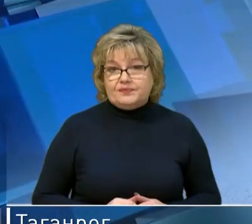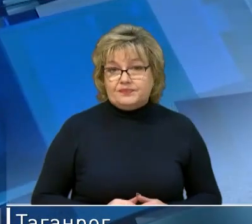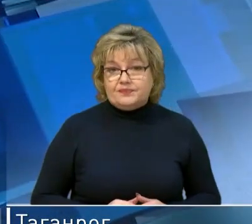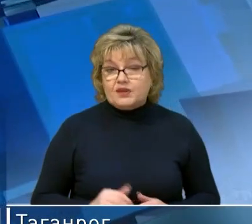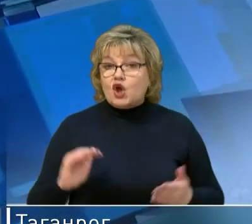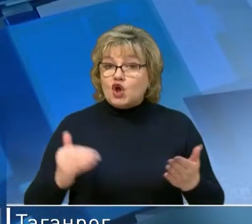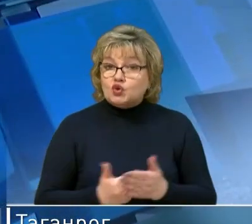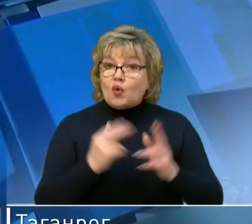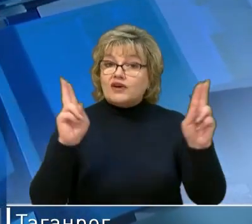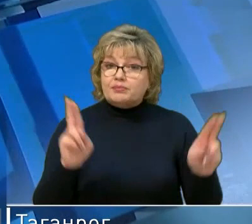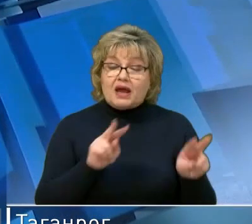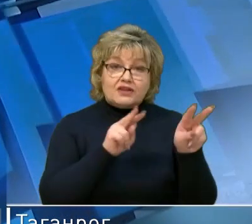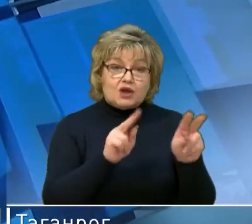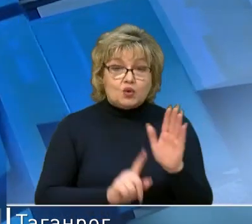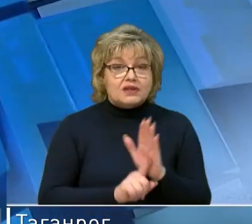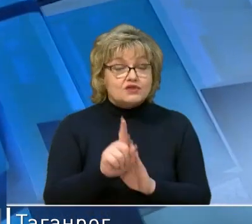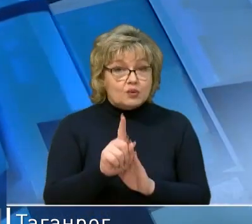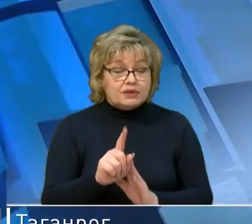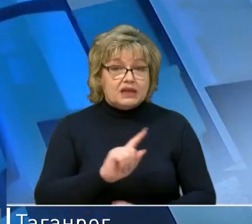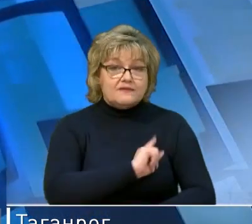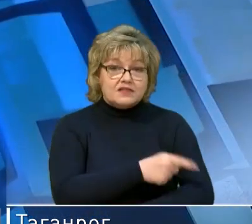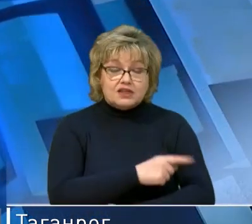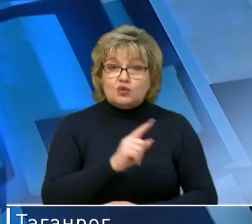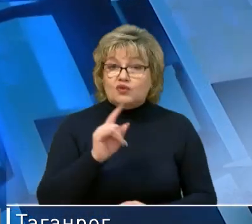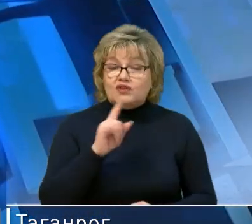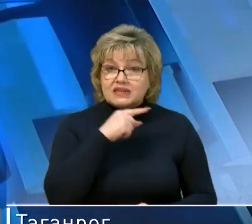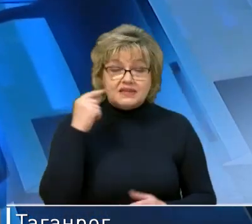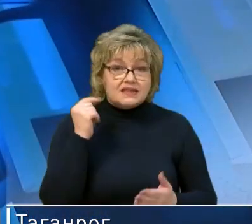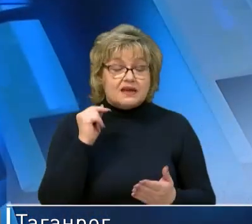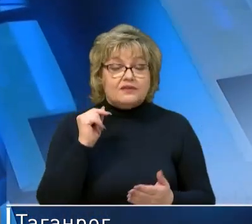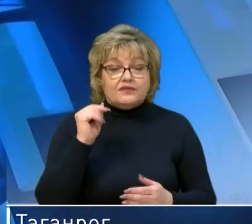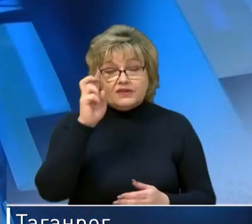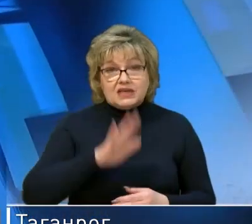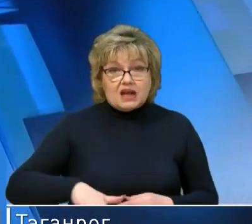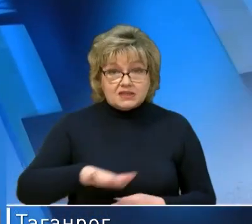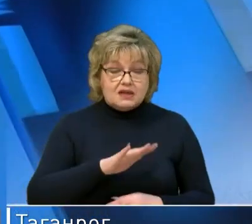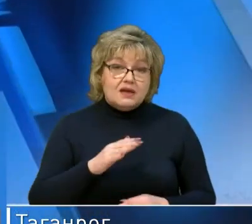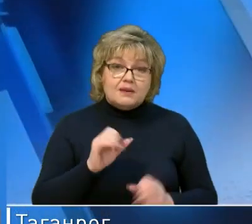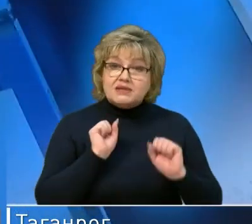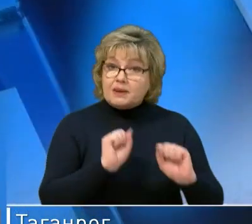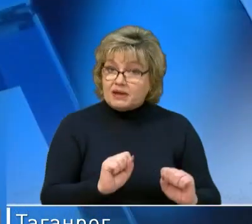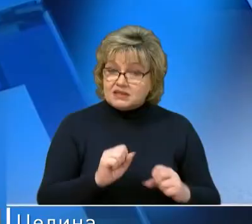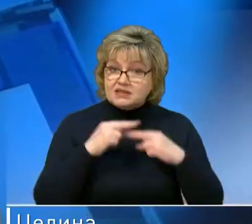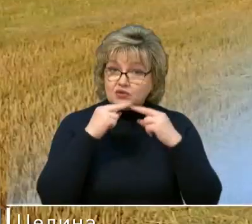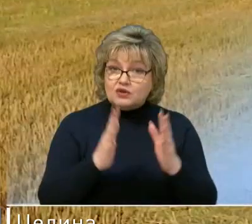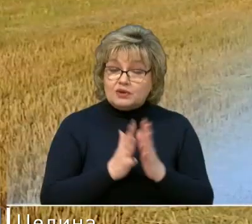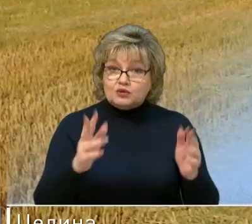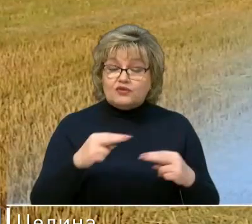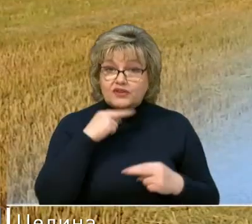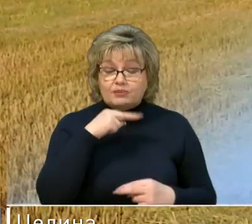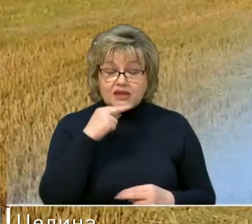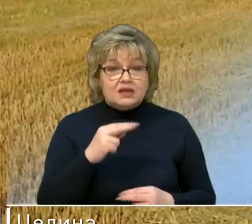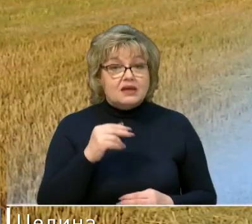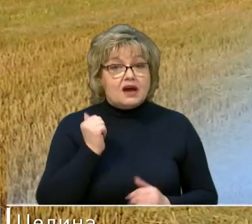Новые правила охоты вступили в силу в Российской Федерации. Особое внимание уделено безопасности. Каждый охотник